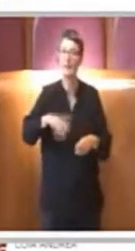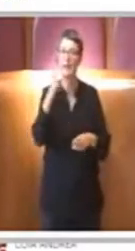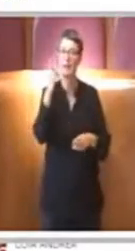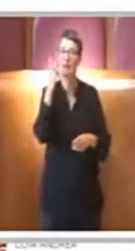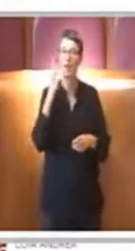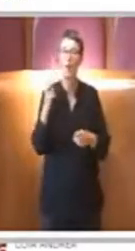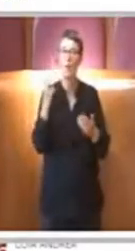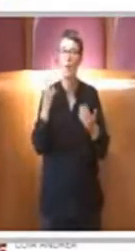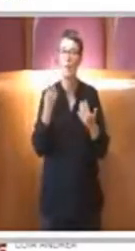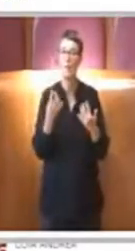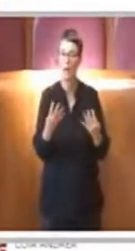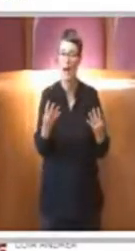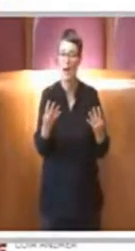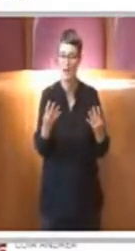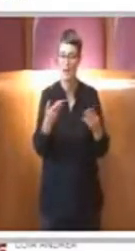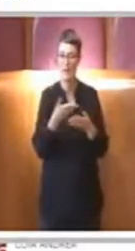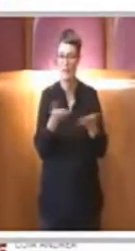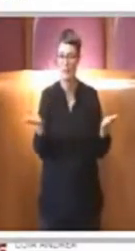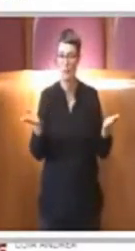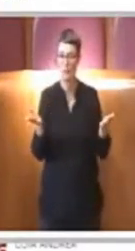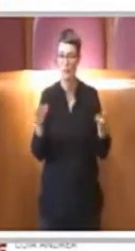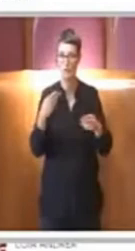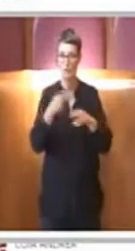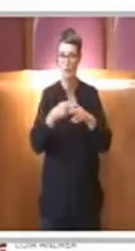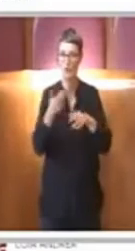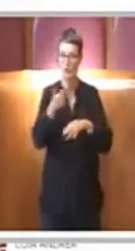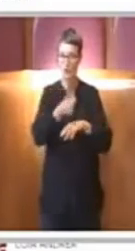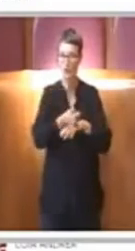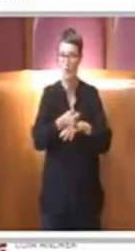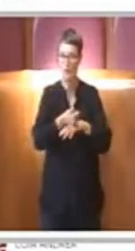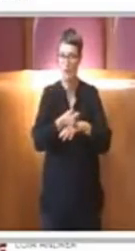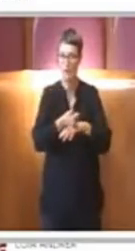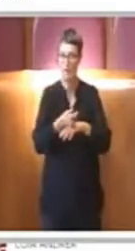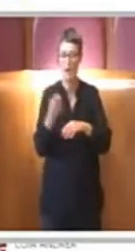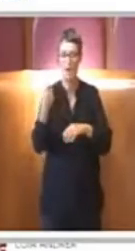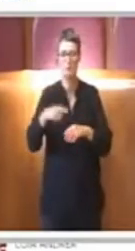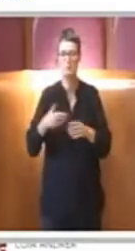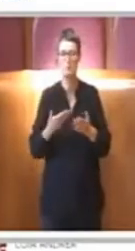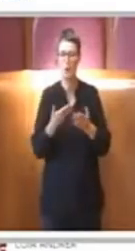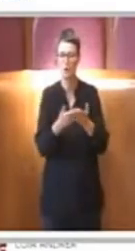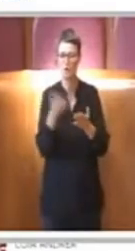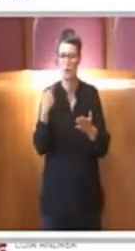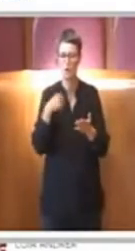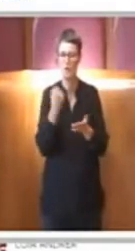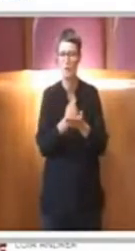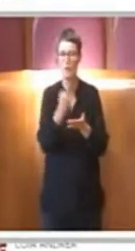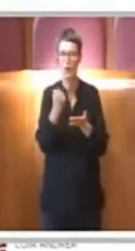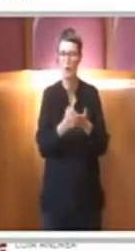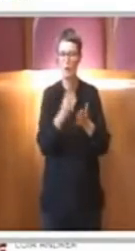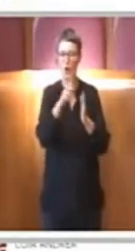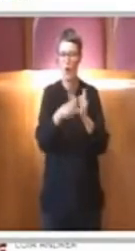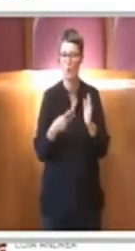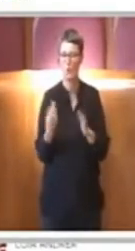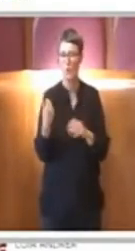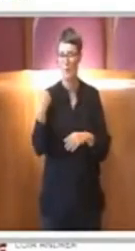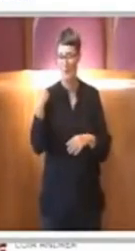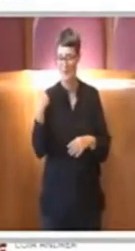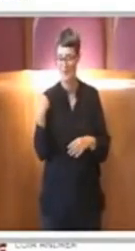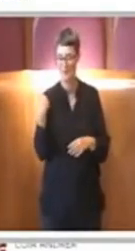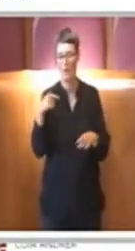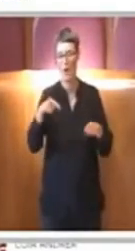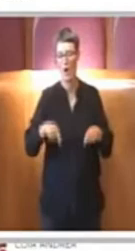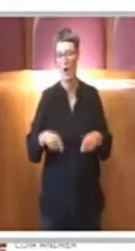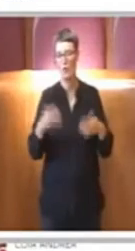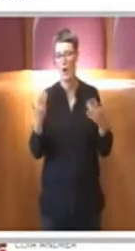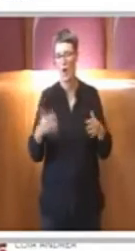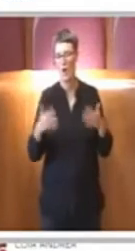questa mozione ormai è stata protocollata circa due mesi fa e già si è andato molto avanti